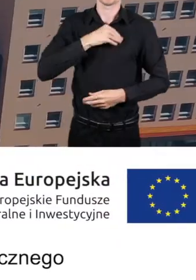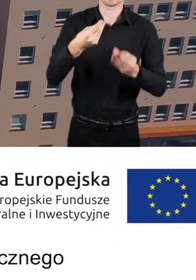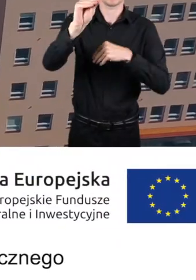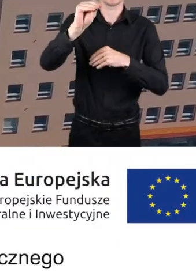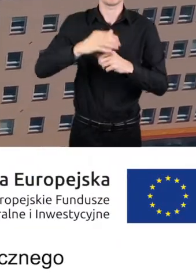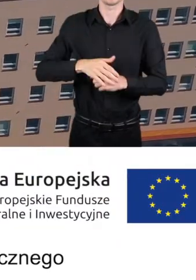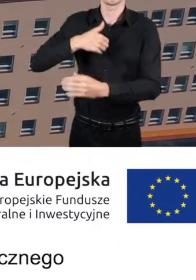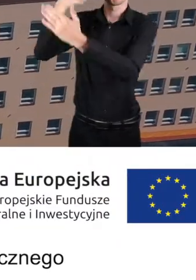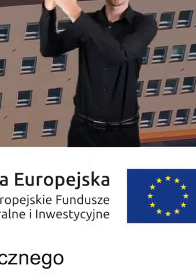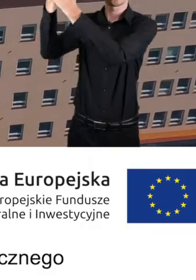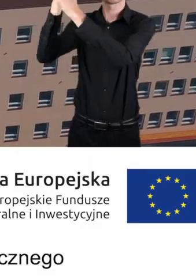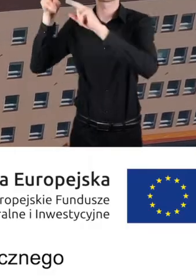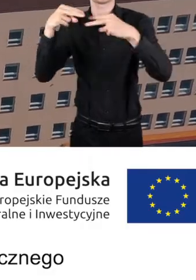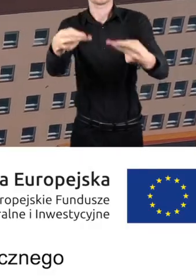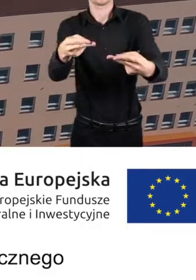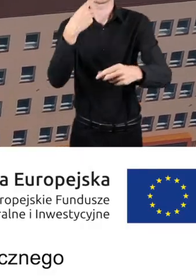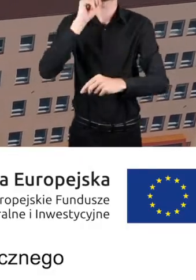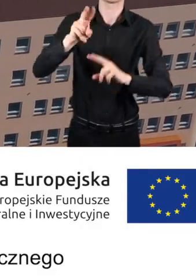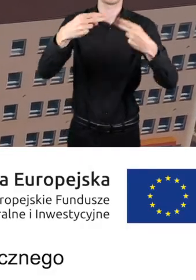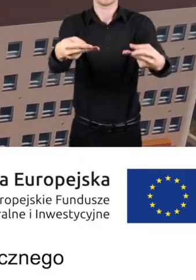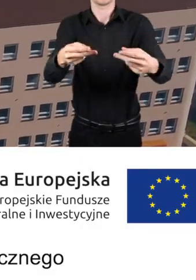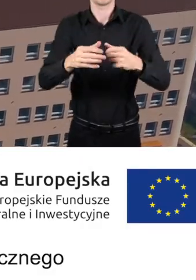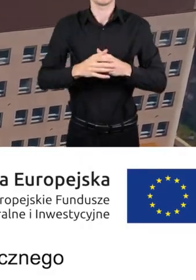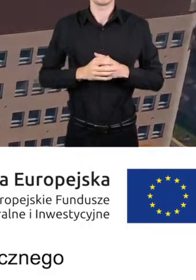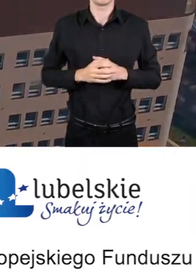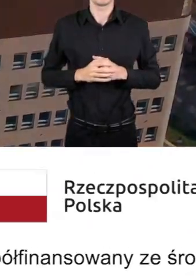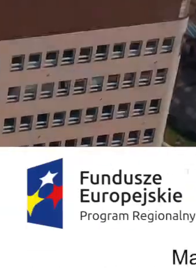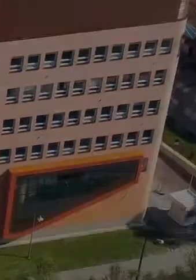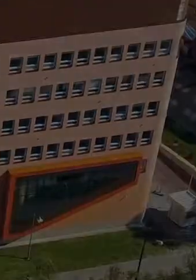Możemy więcej. Polub. Podziel się. Polecaj.